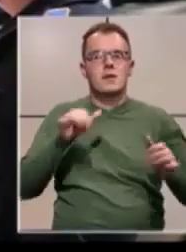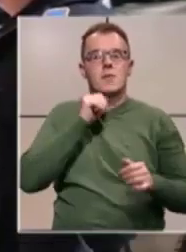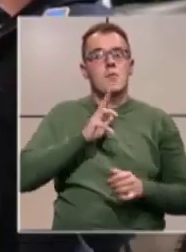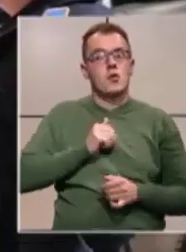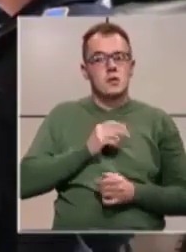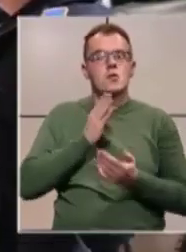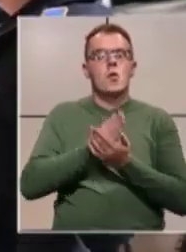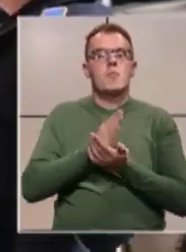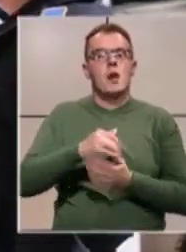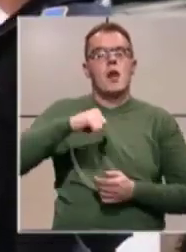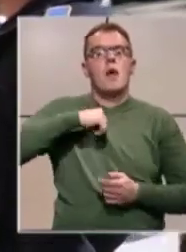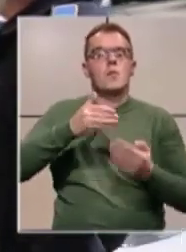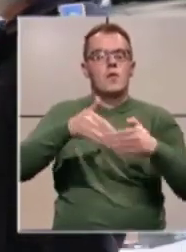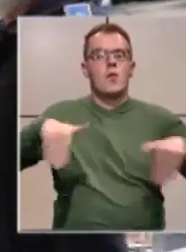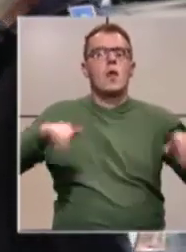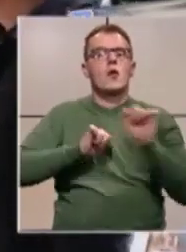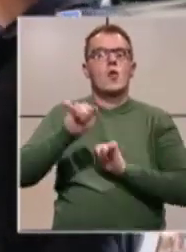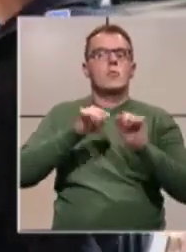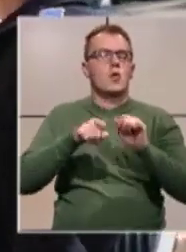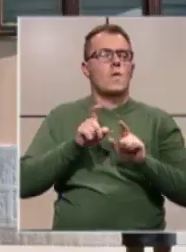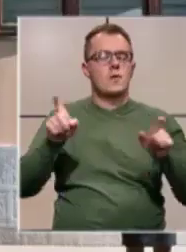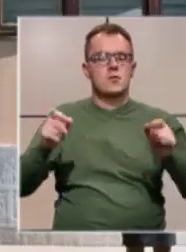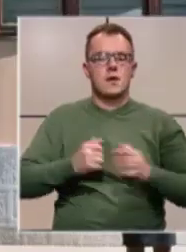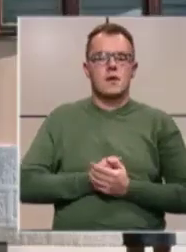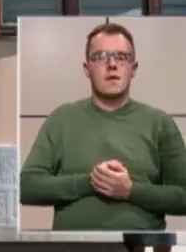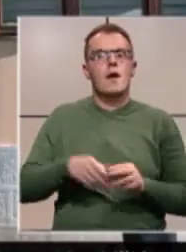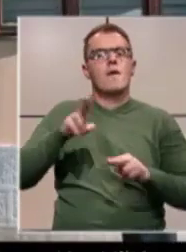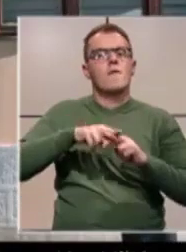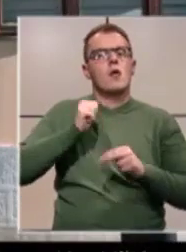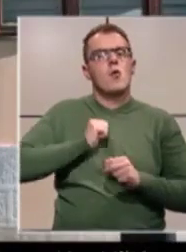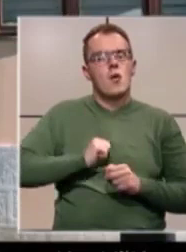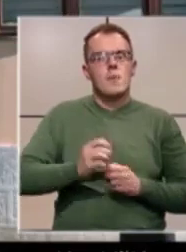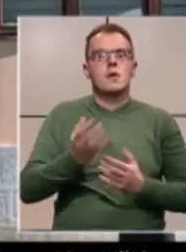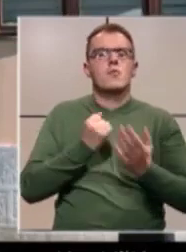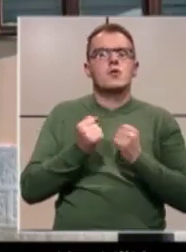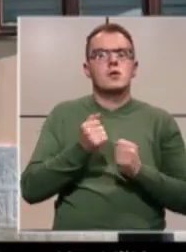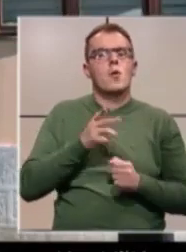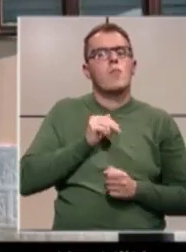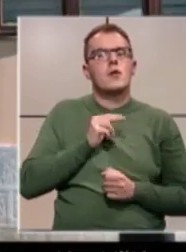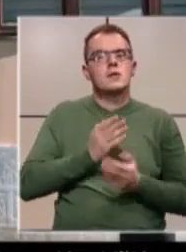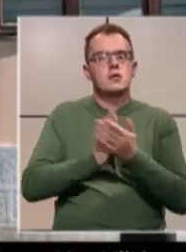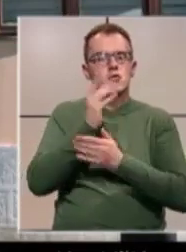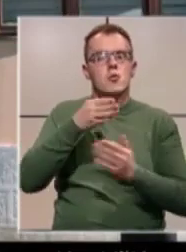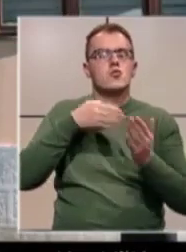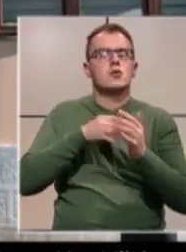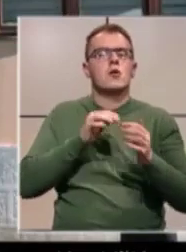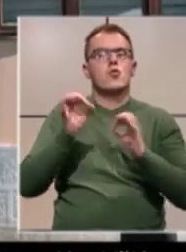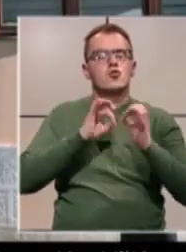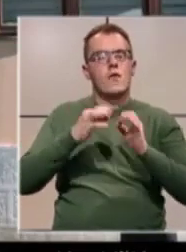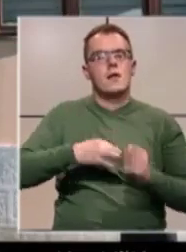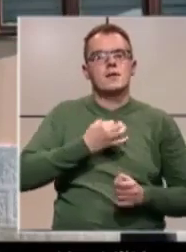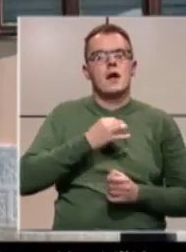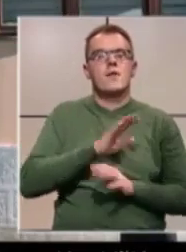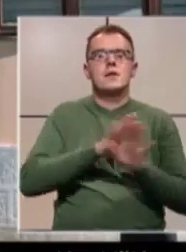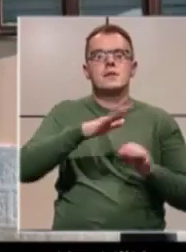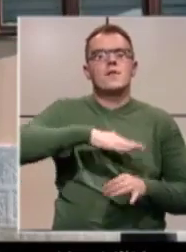policajci su bili na prvoj liniji odbrane od virusa. Veliki napor su podziti od strane policijskih službenika u cilju očuvanja zdravlja